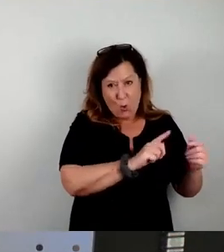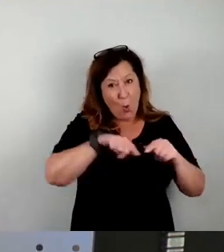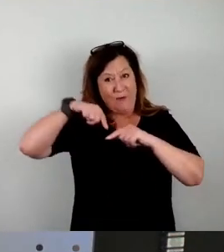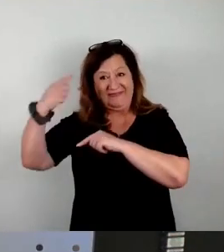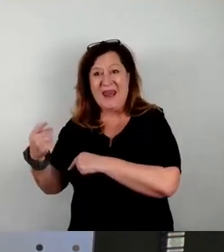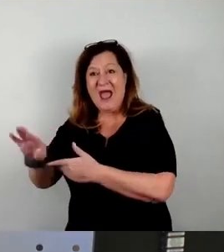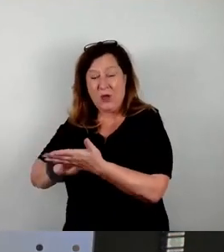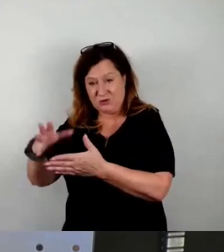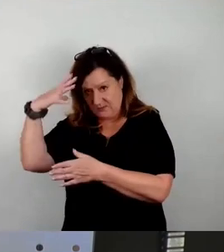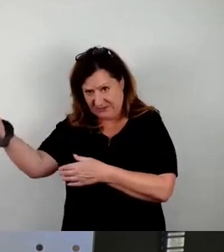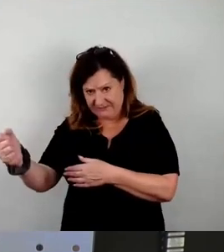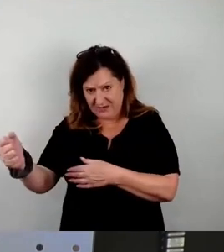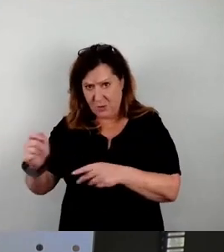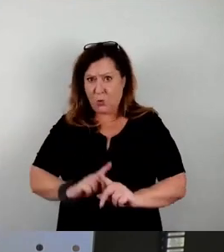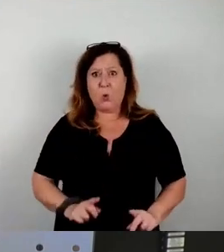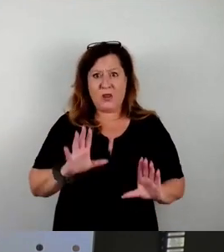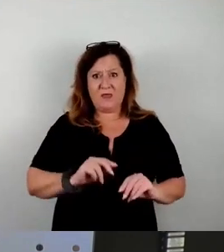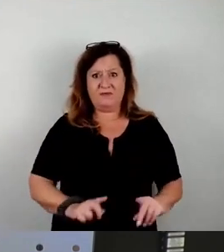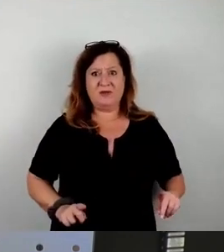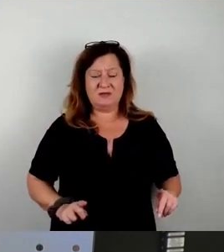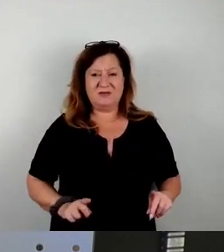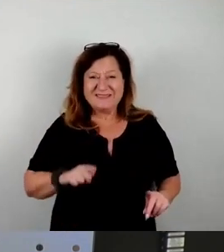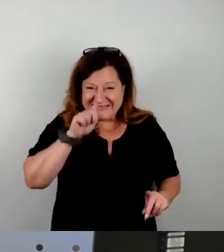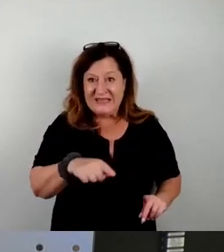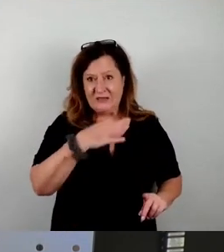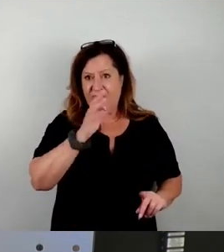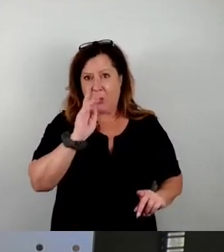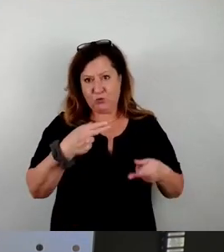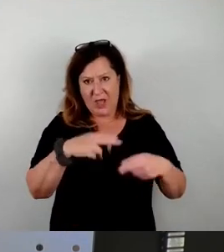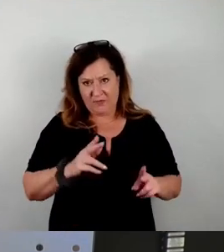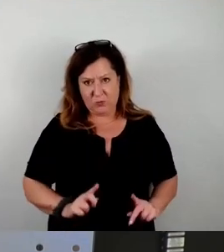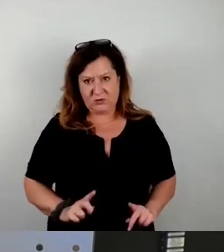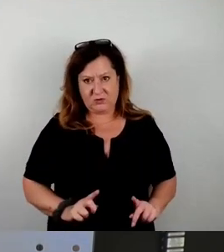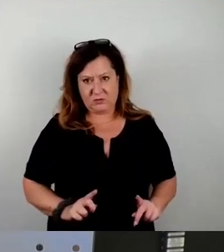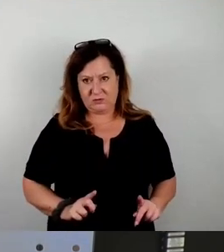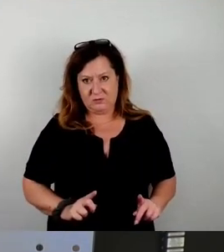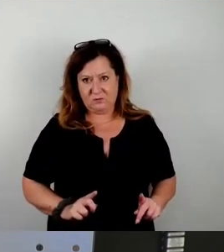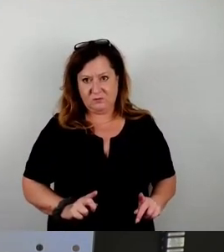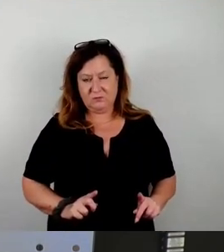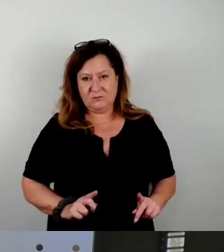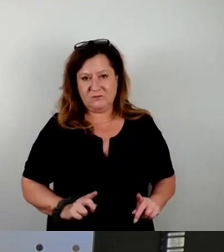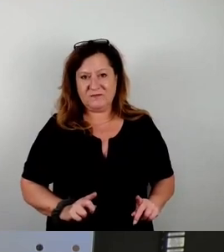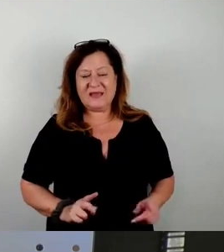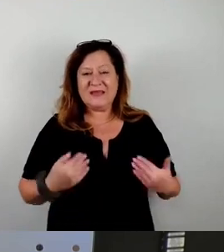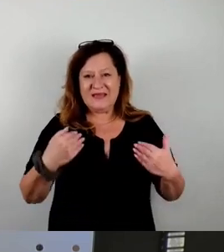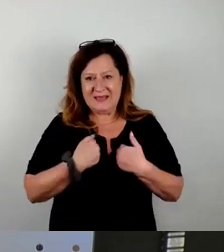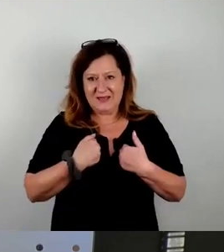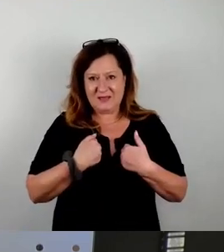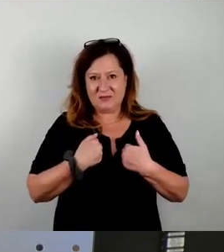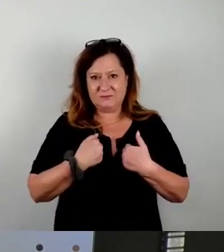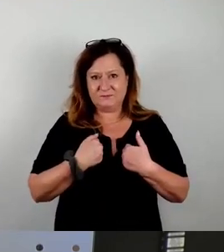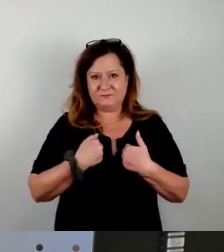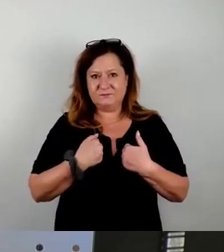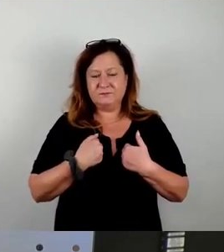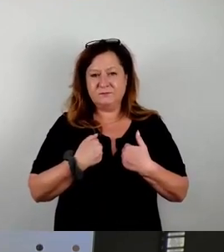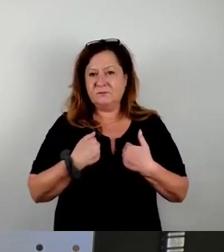Oder darf ich das nicht? Das ist die einzige Frage. So, und da ich sage, jetzt mal, ich habe ja in